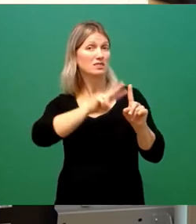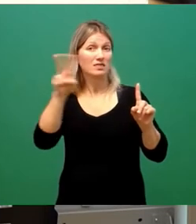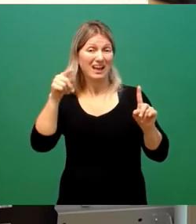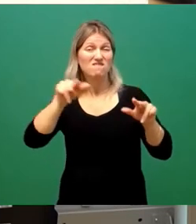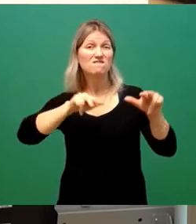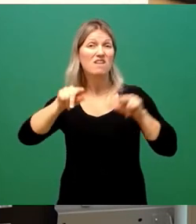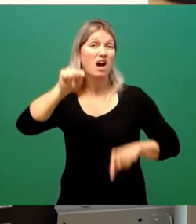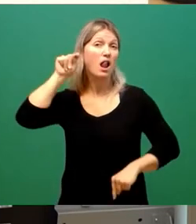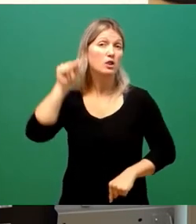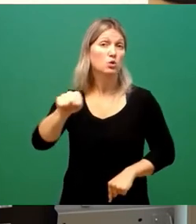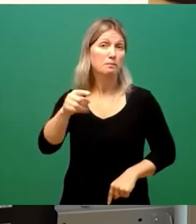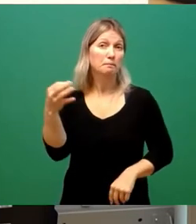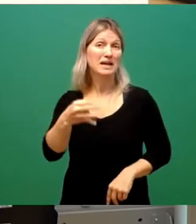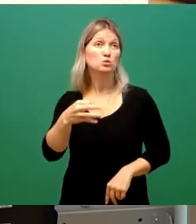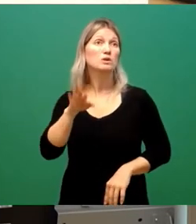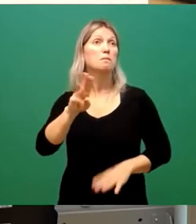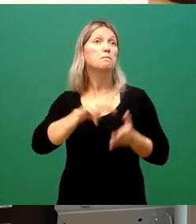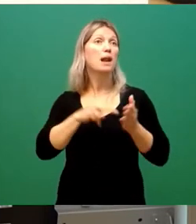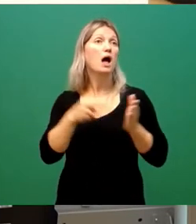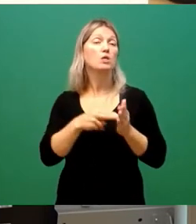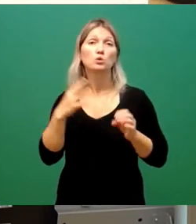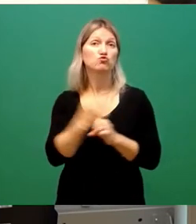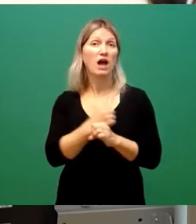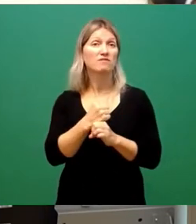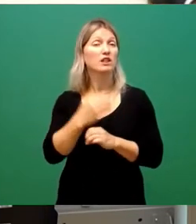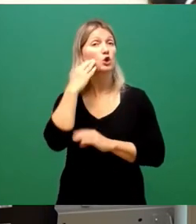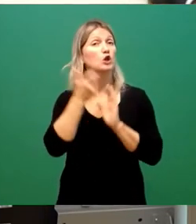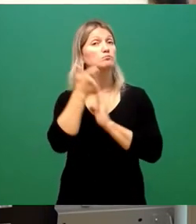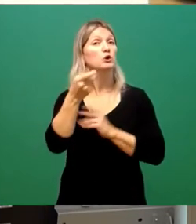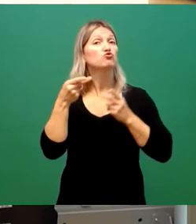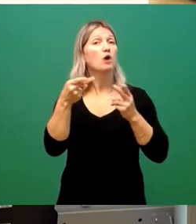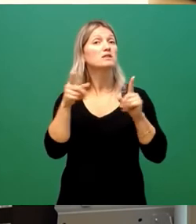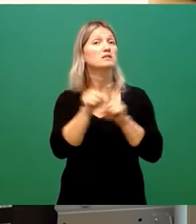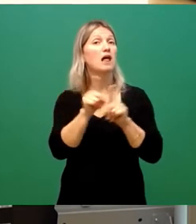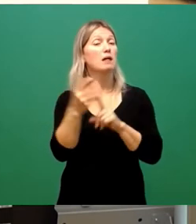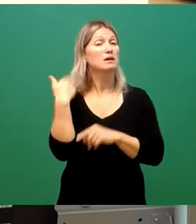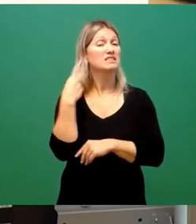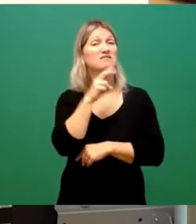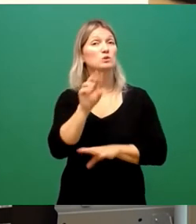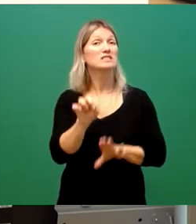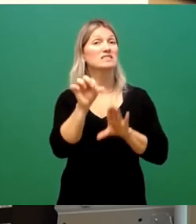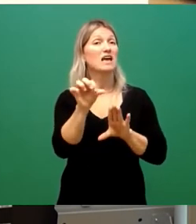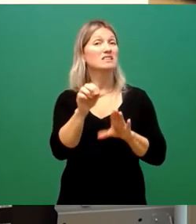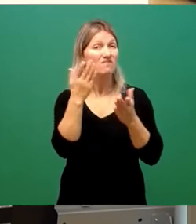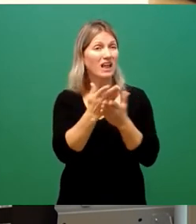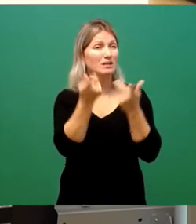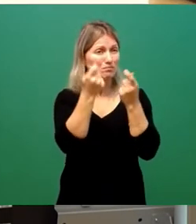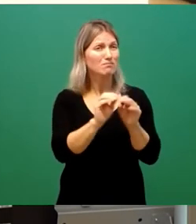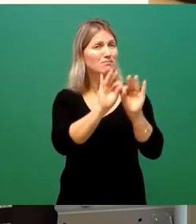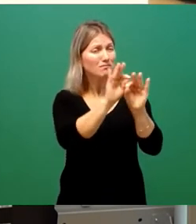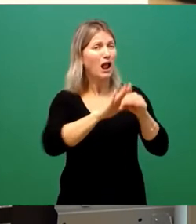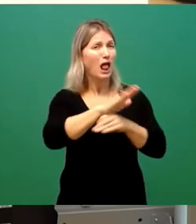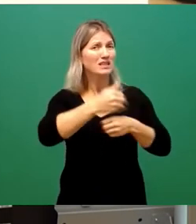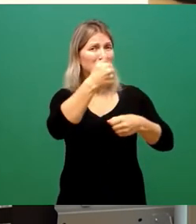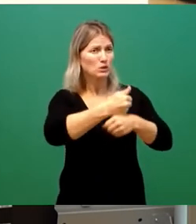Landesverwaltung hier keine Planung hinzukriegen. Das gleiche bei der Königsbrücker Straße. Die liegt seit 2016 fertig beschlossen bei der Landesdirektion. Es geht nichts voran.